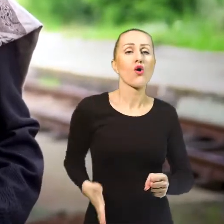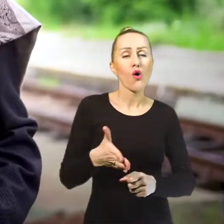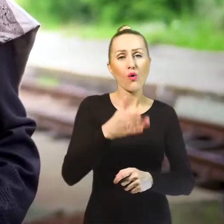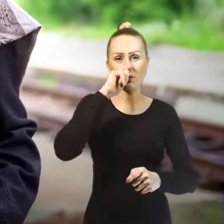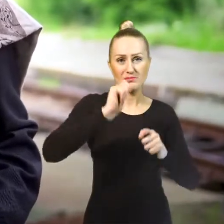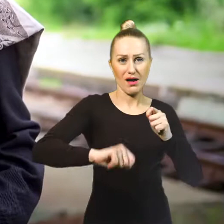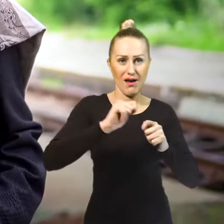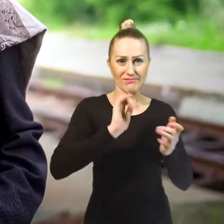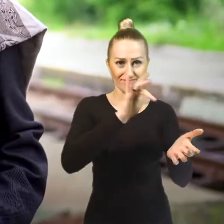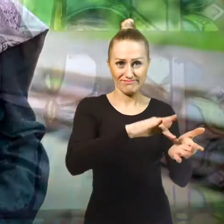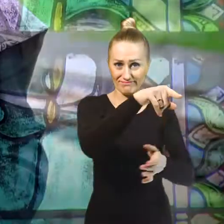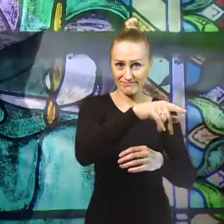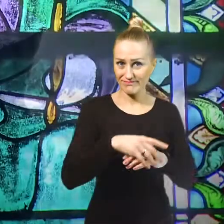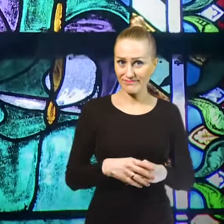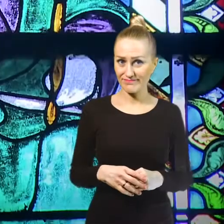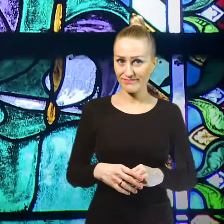konduktorek na kolei.